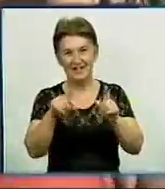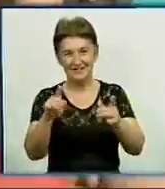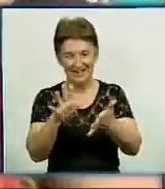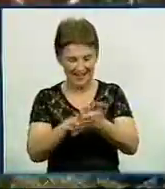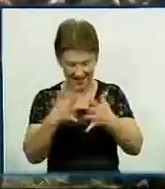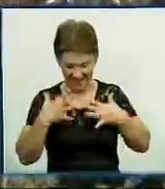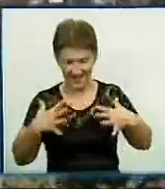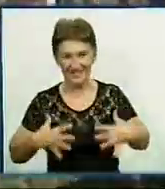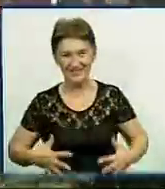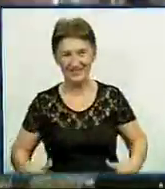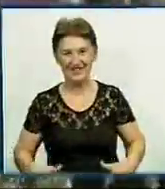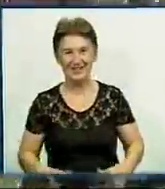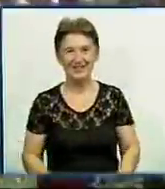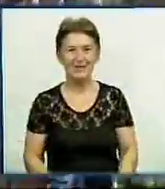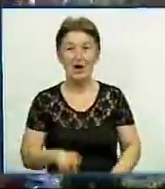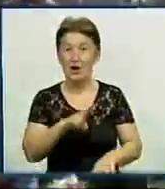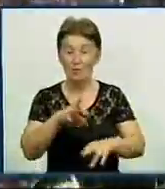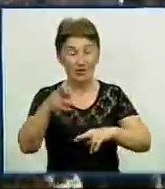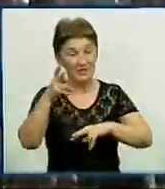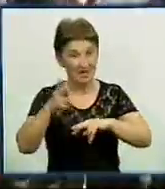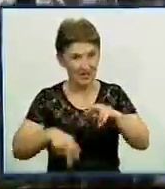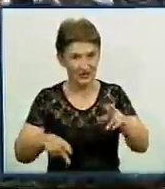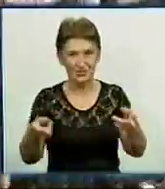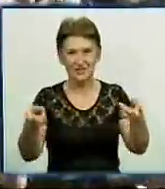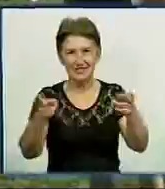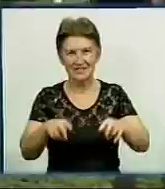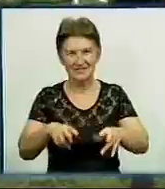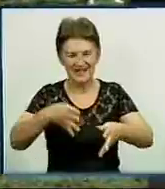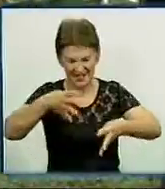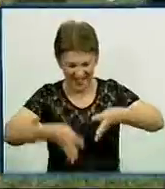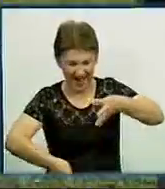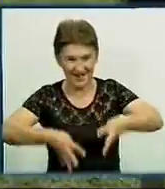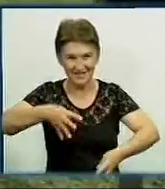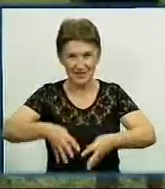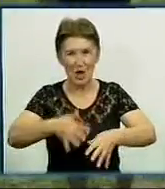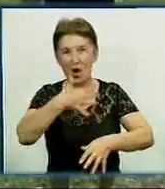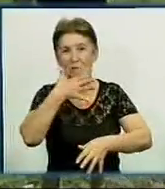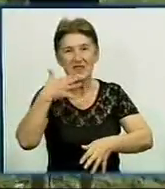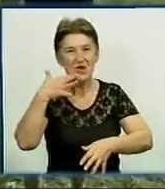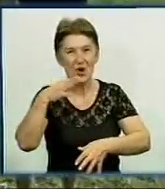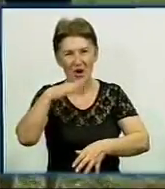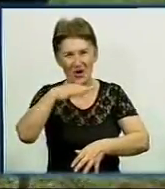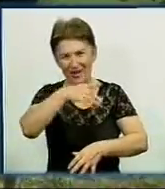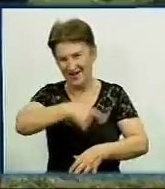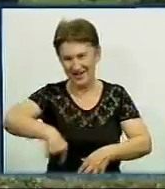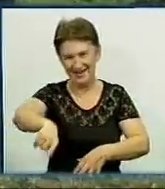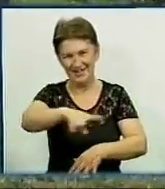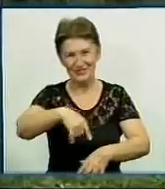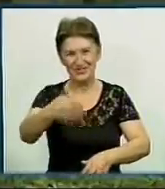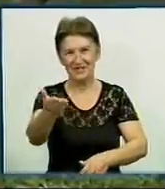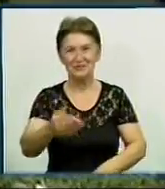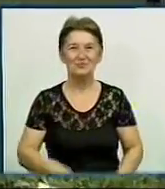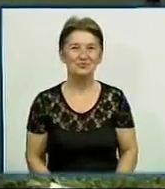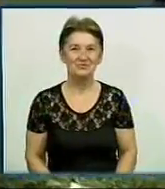обливатися. По закінченню водних баталій на місці бою залишились багнюка та величезні келюжі. Вони теж стали об'єктом розваги для молоді.